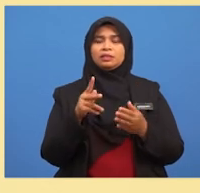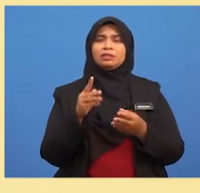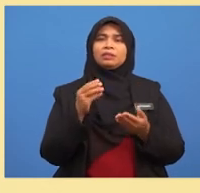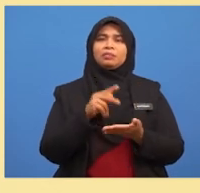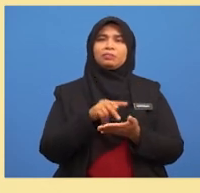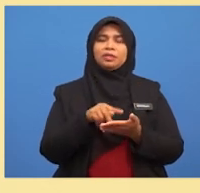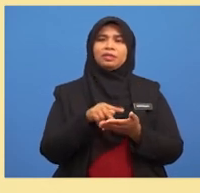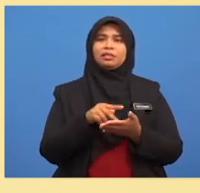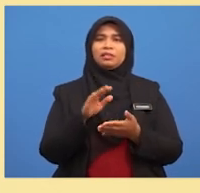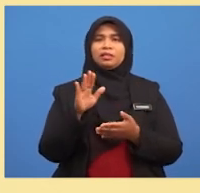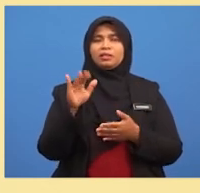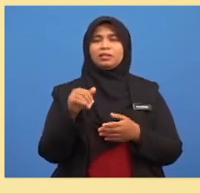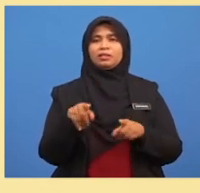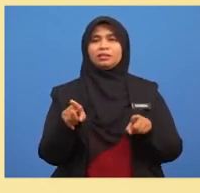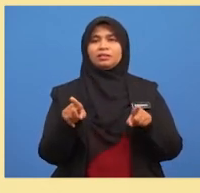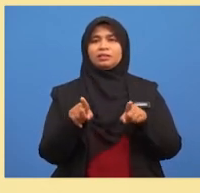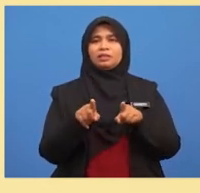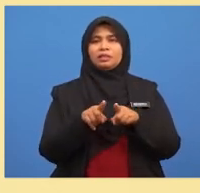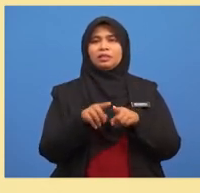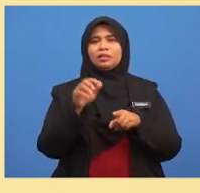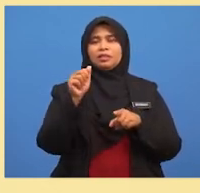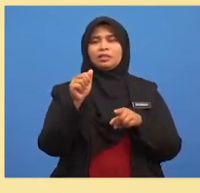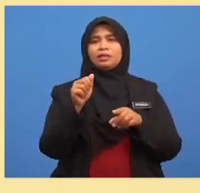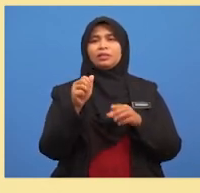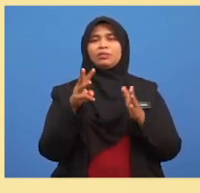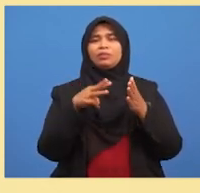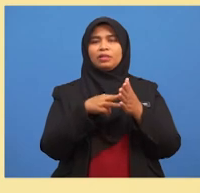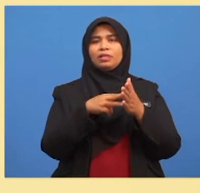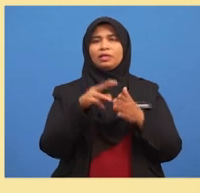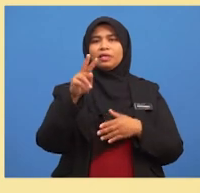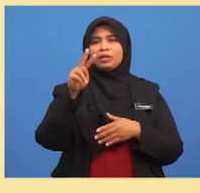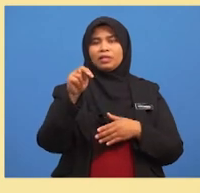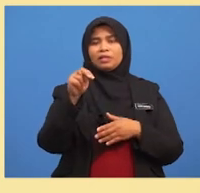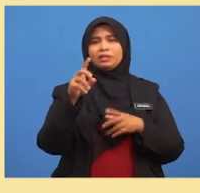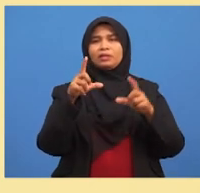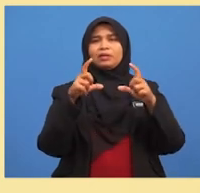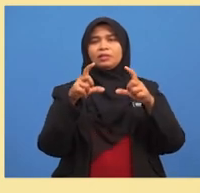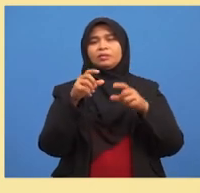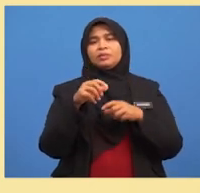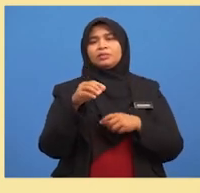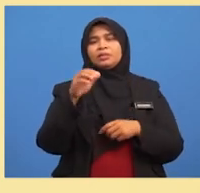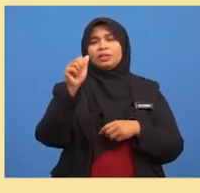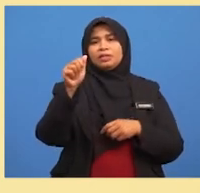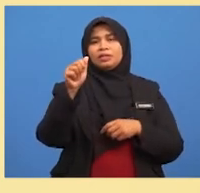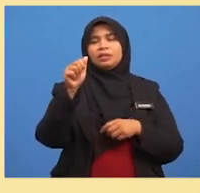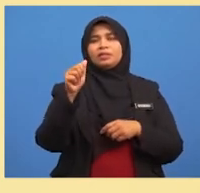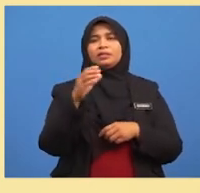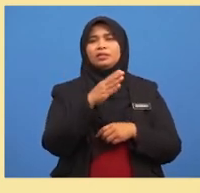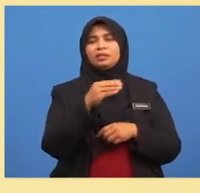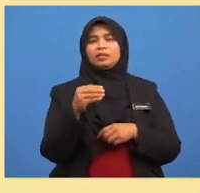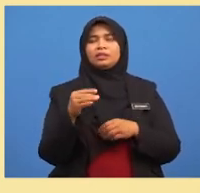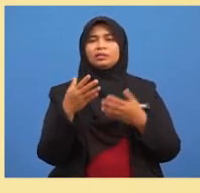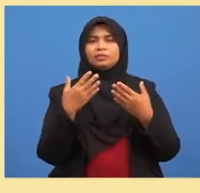jadi bagi peristiwa A Diwakili oleh N dalam kurungan A Dan